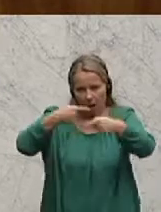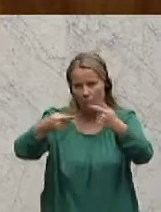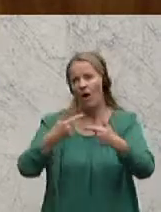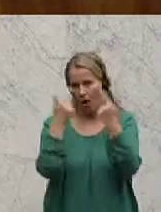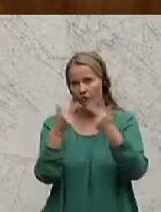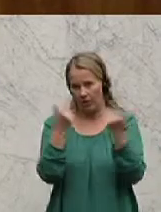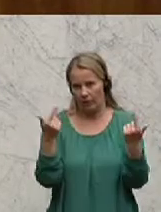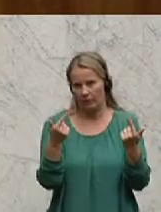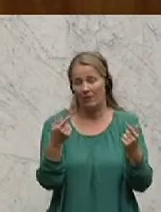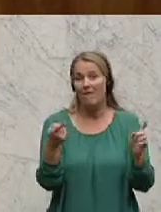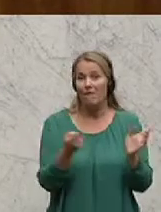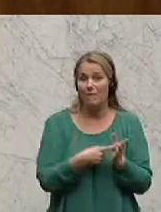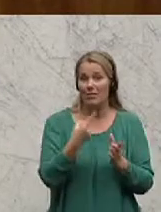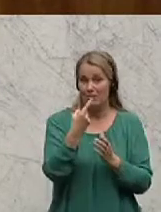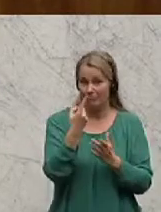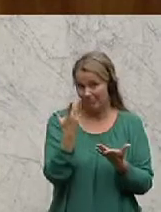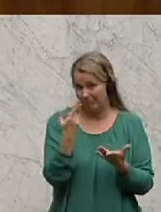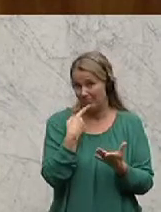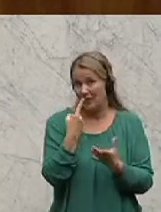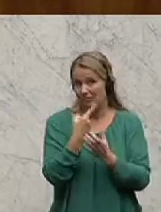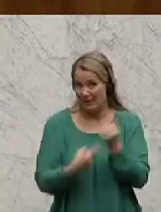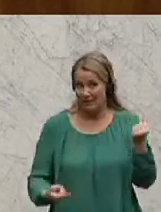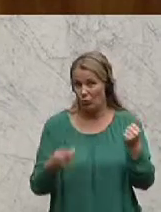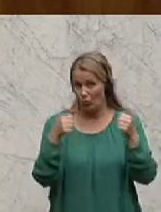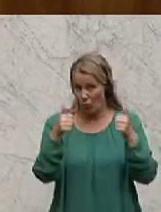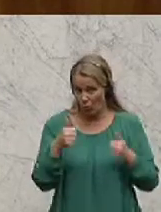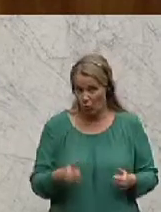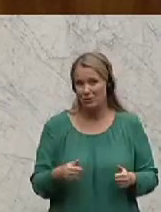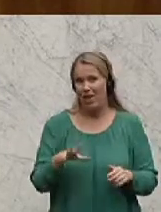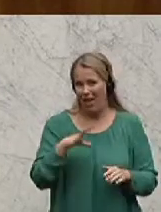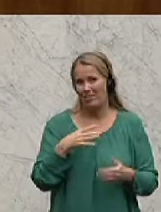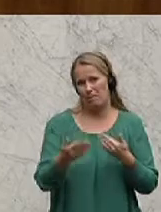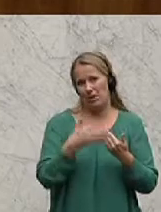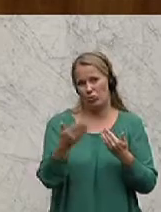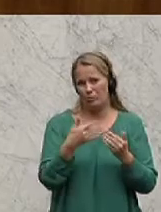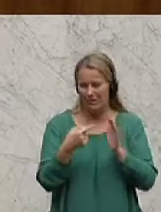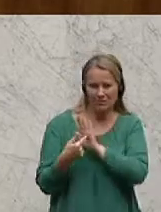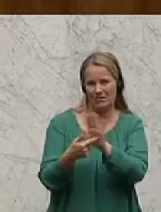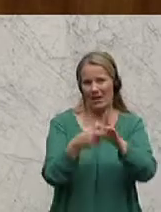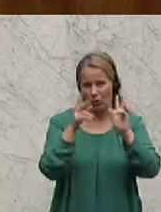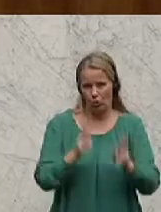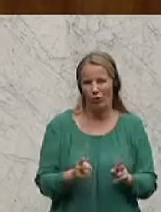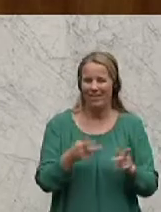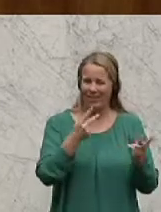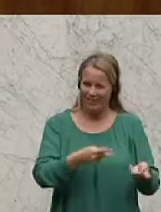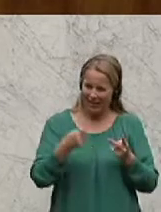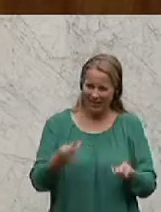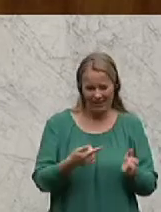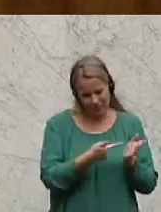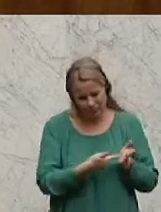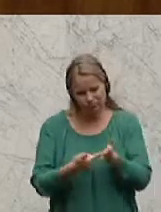Mit einer Insolvenz hätte man unter Umständen ein Exempel statuieren können und hätte alles vor Gericht abhandeln